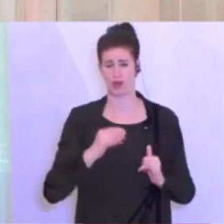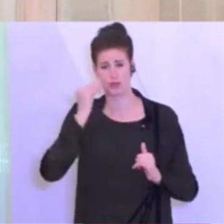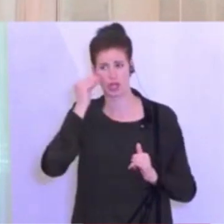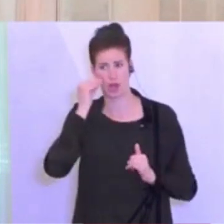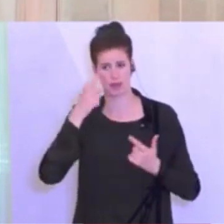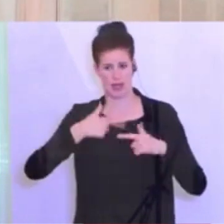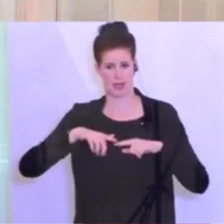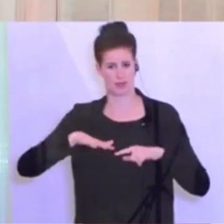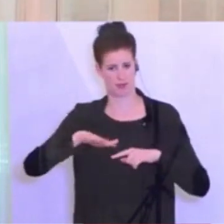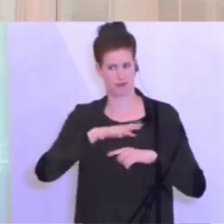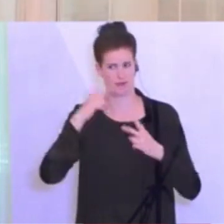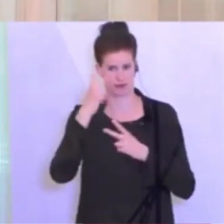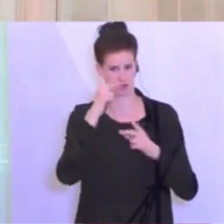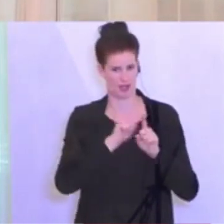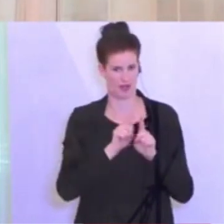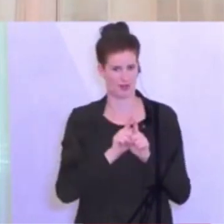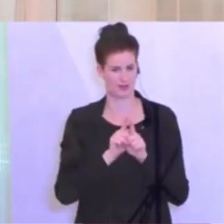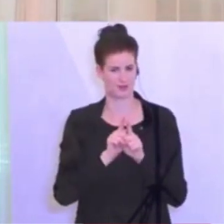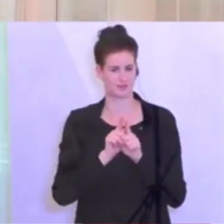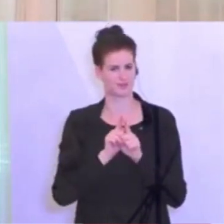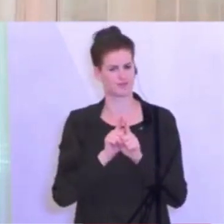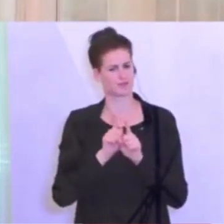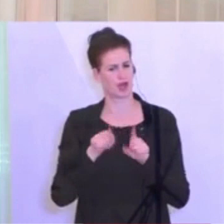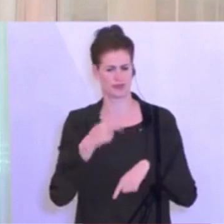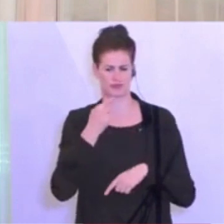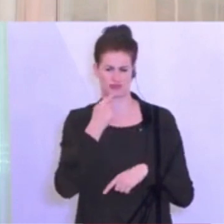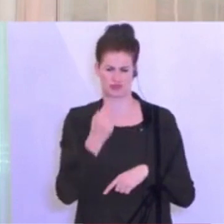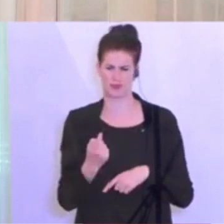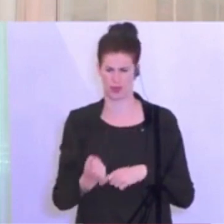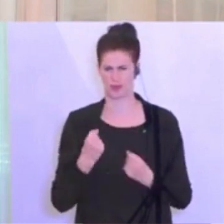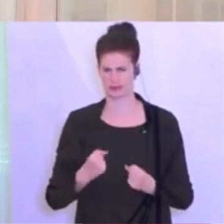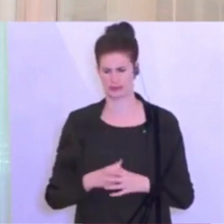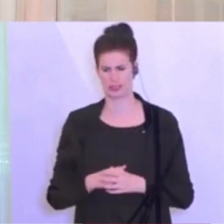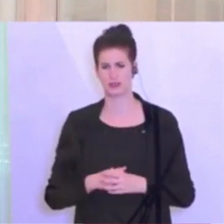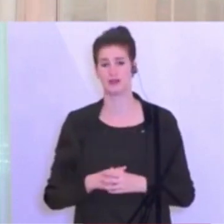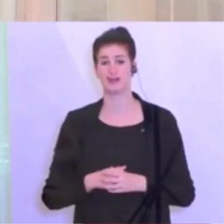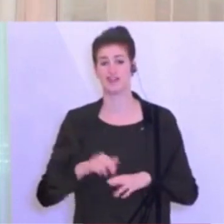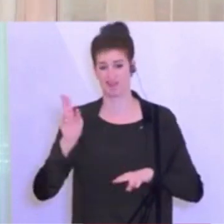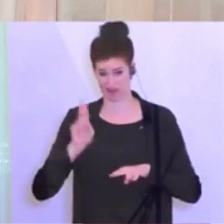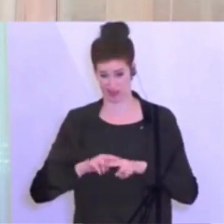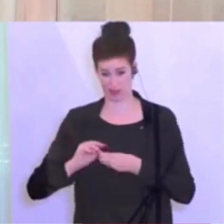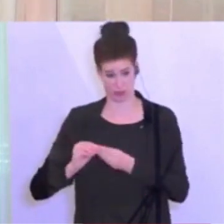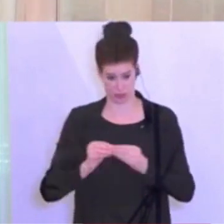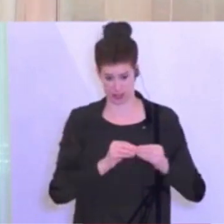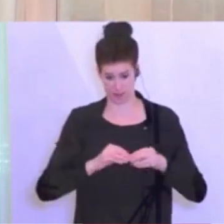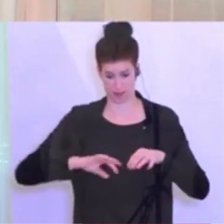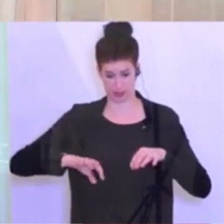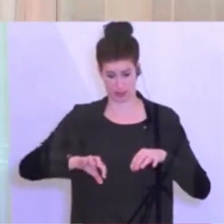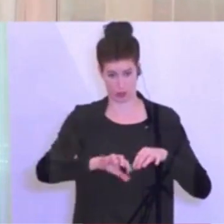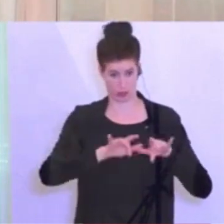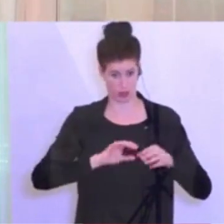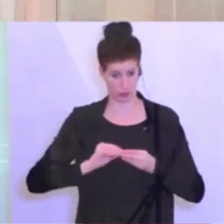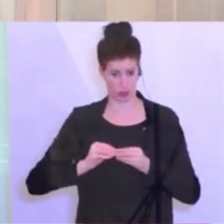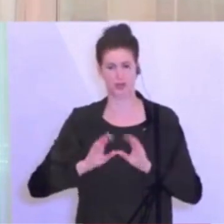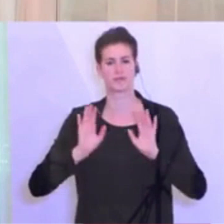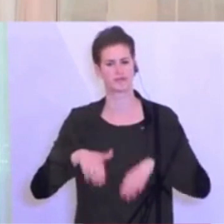ich hoffe auch, sehr Zustimmung seitens der Länder geben. Und wenn es tatsächlich Probleme gibt in der einen oder anderen Region, dann werden wir